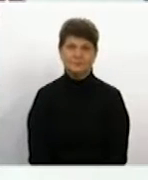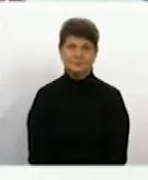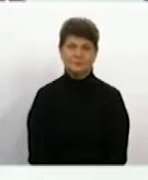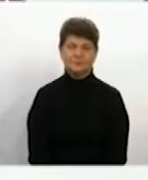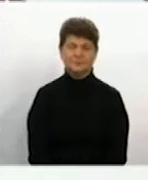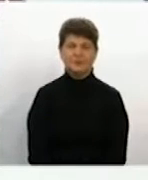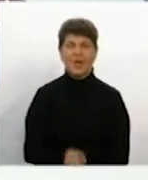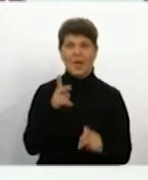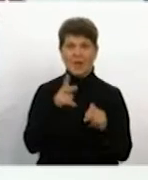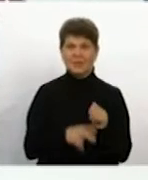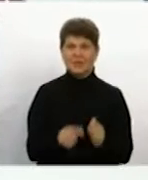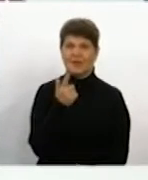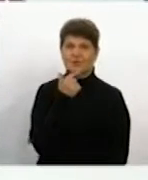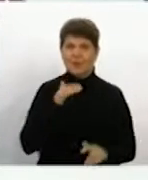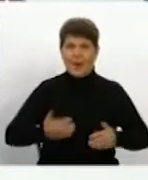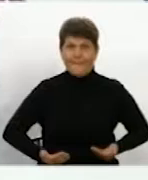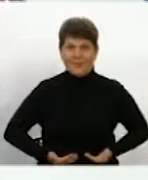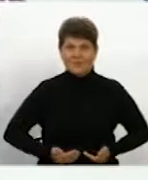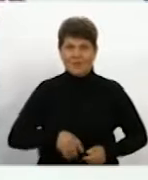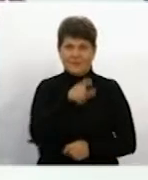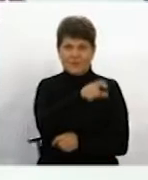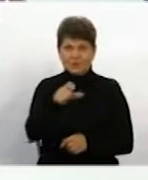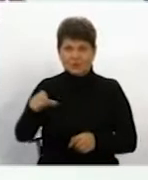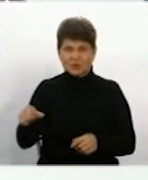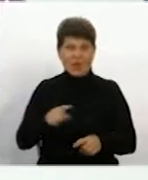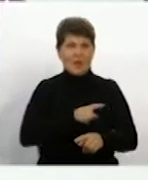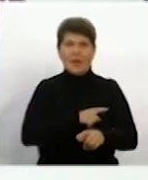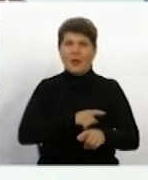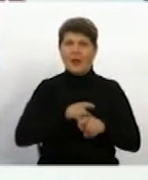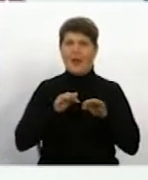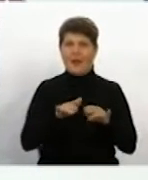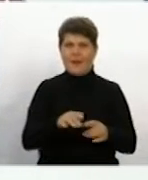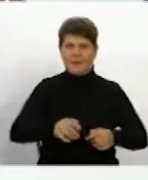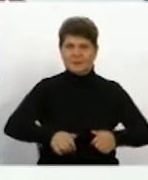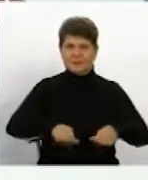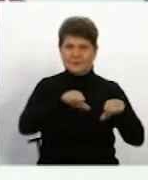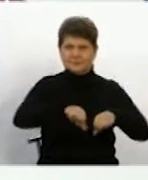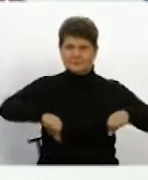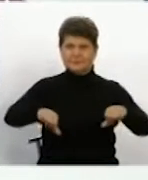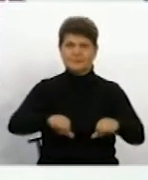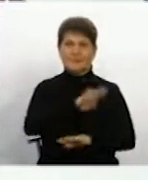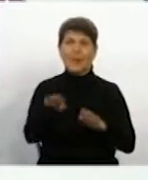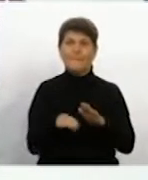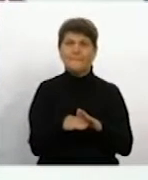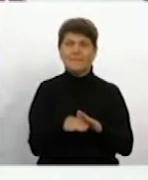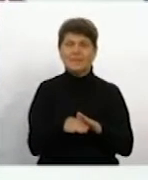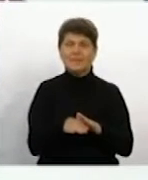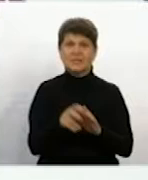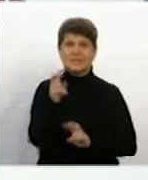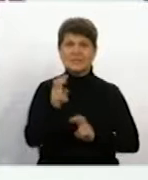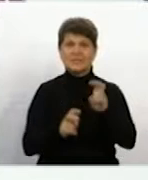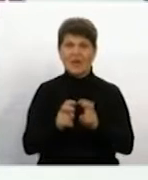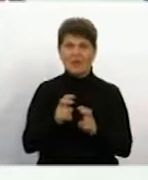Натрикінці червня місцеві жителі вийшли на безстрокову акцію протесту під стіни спиртзаводу. Вимагали зупинити